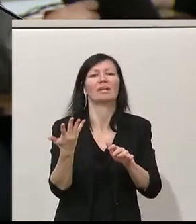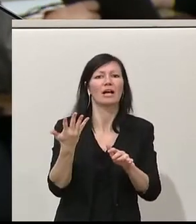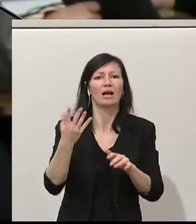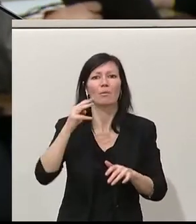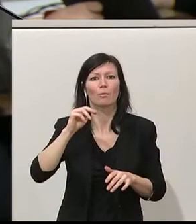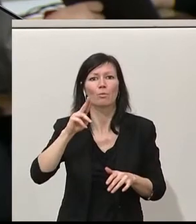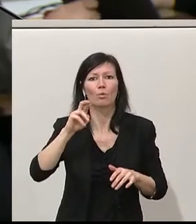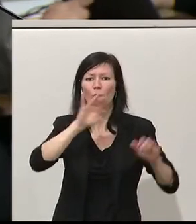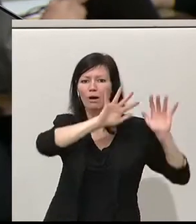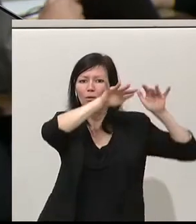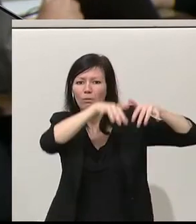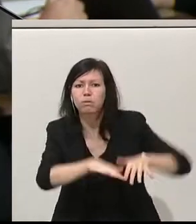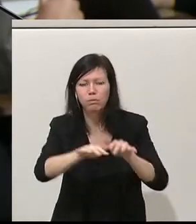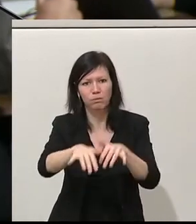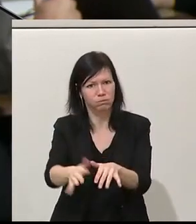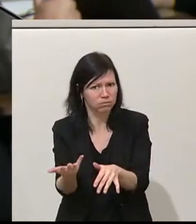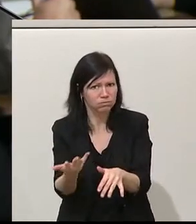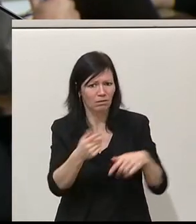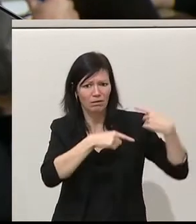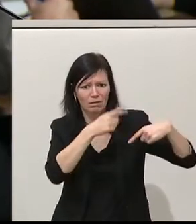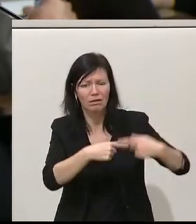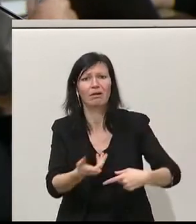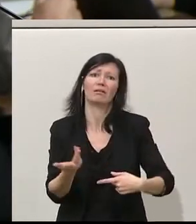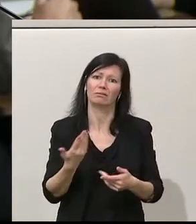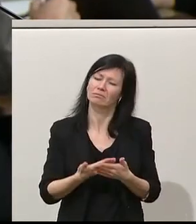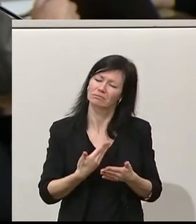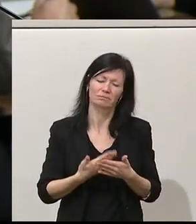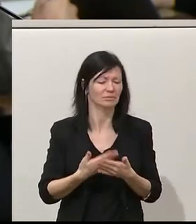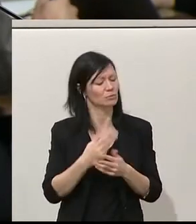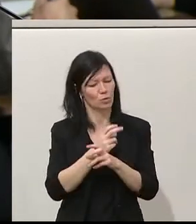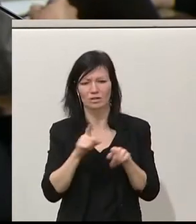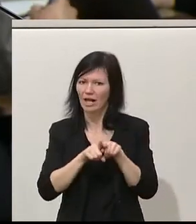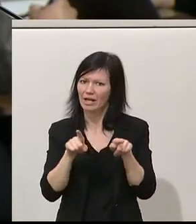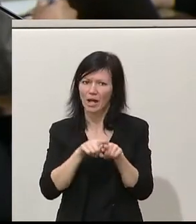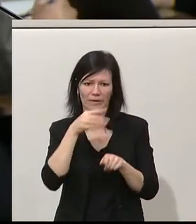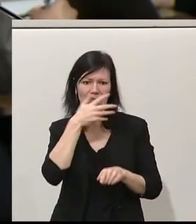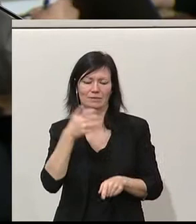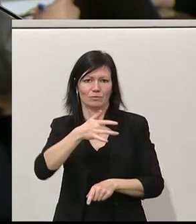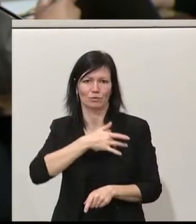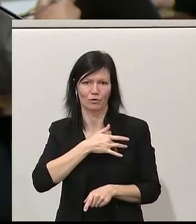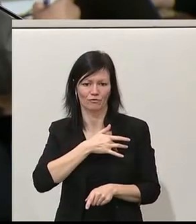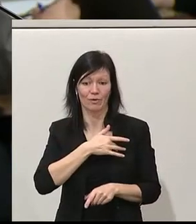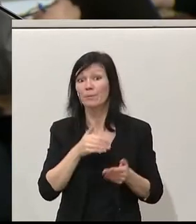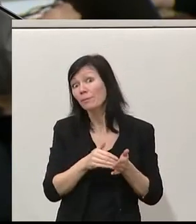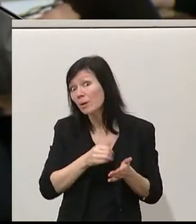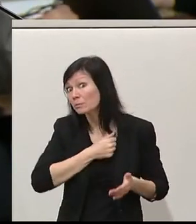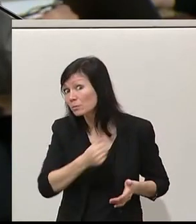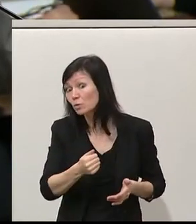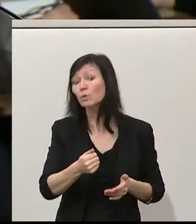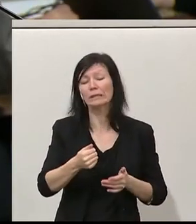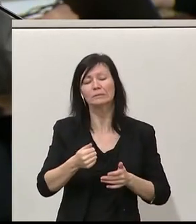angekommen. Auch deswegen brauchen wir den Mut und die Entschlossenheit im Handeln, den dieses Regierungsprogramm auch vorsieht,